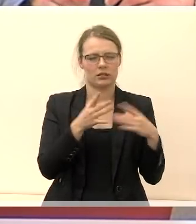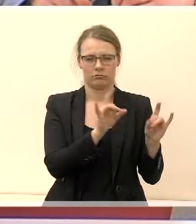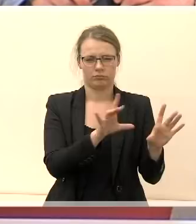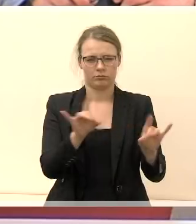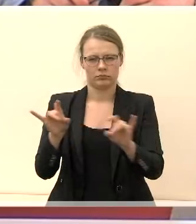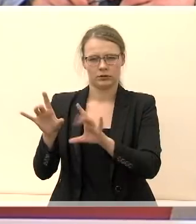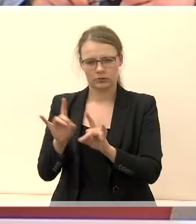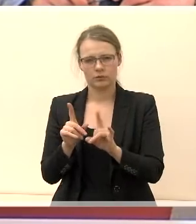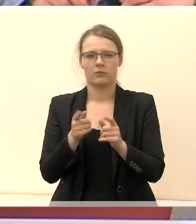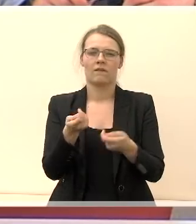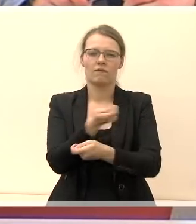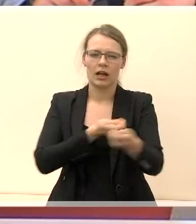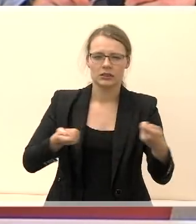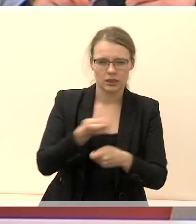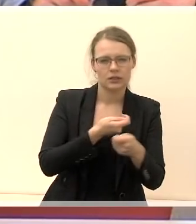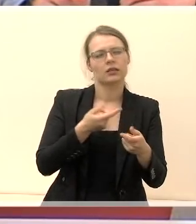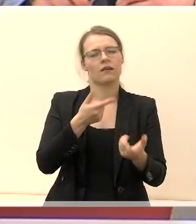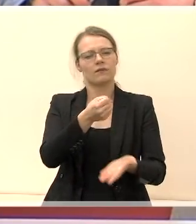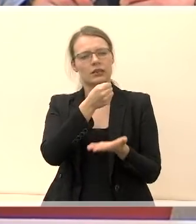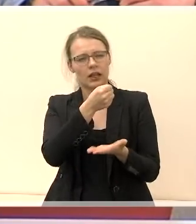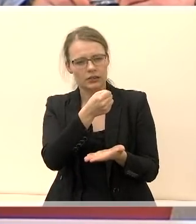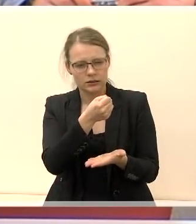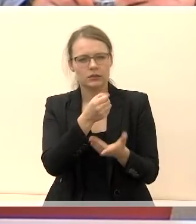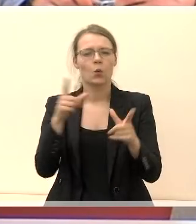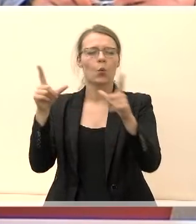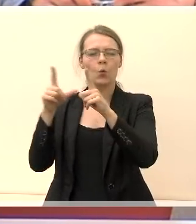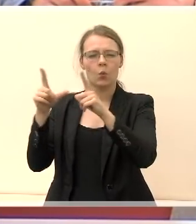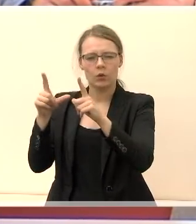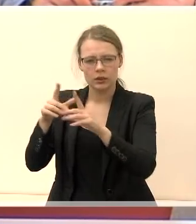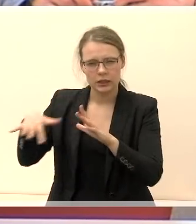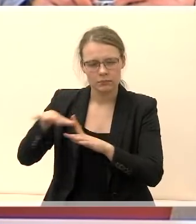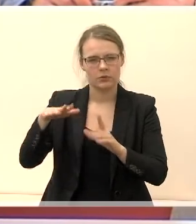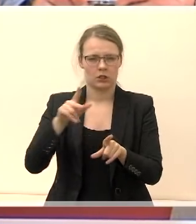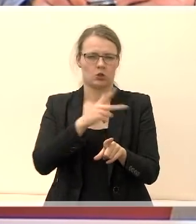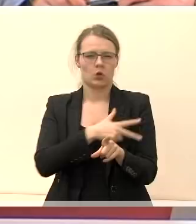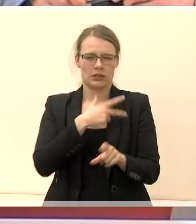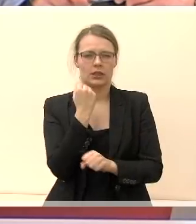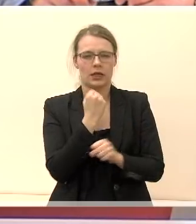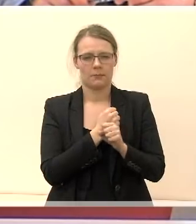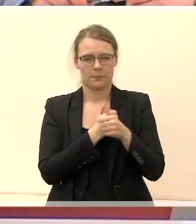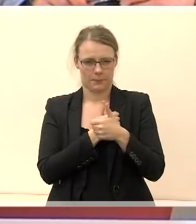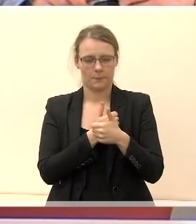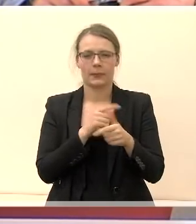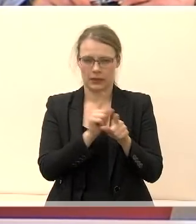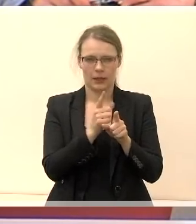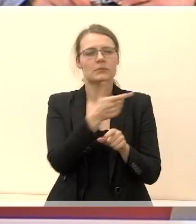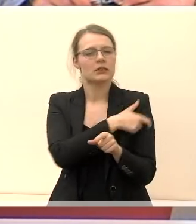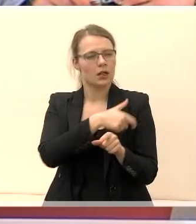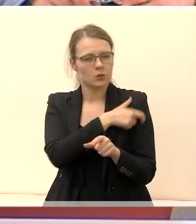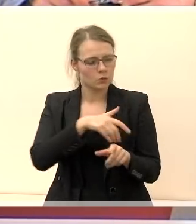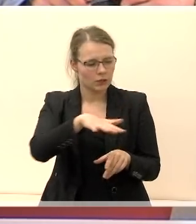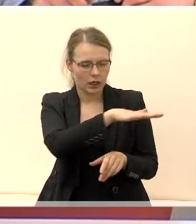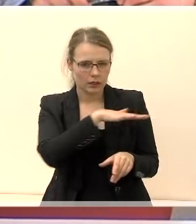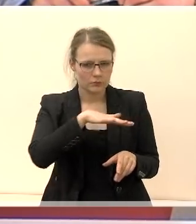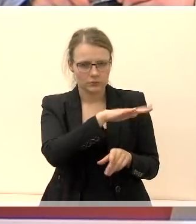Smulkūs verslininkai, finansininkai, ūkininkai, socialiniai darbuotojai, senių naičiai,